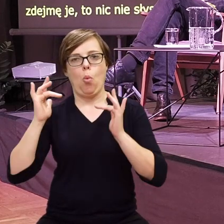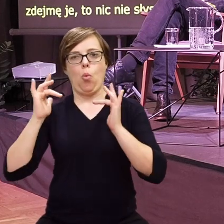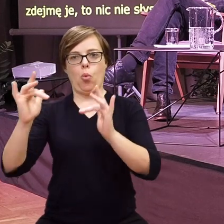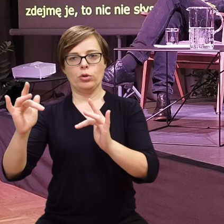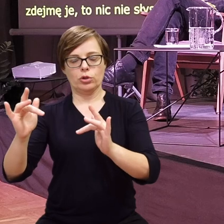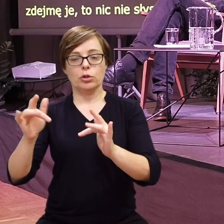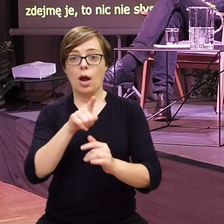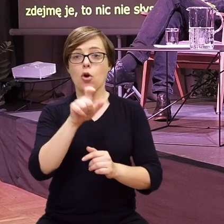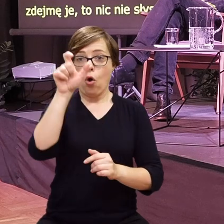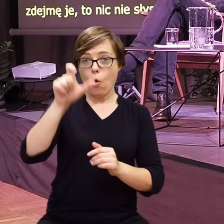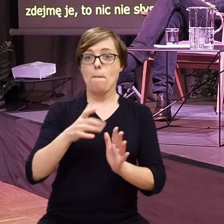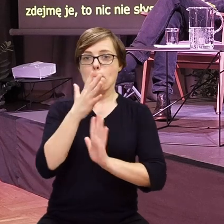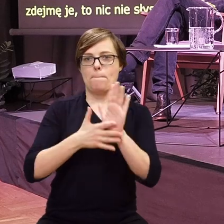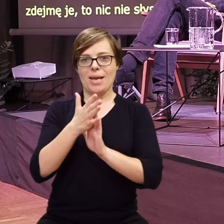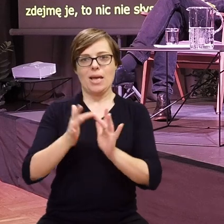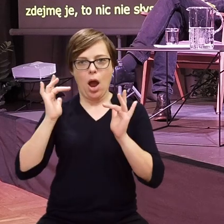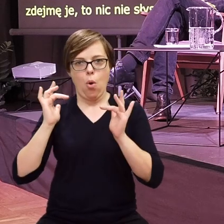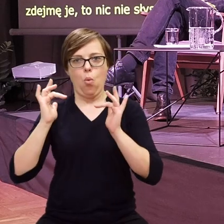to słowo, głusza.